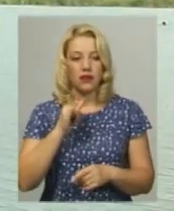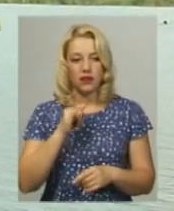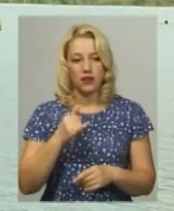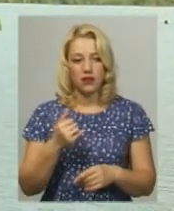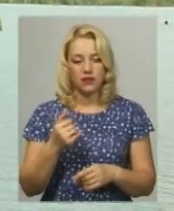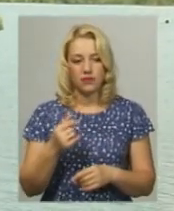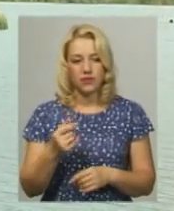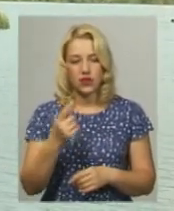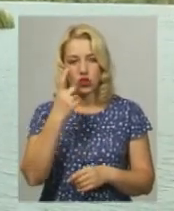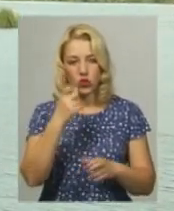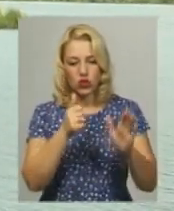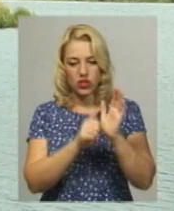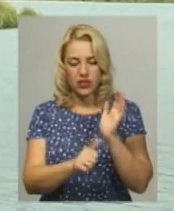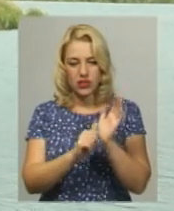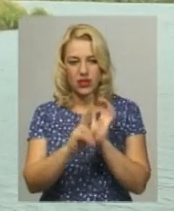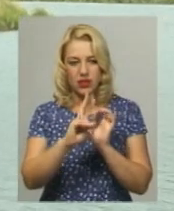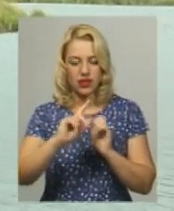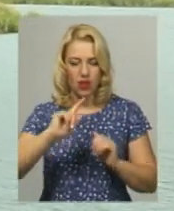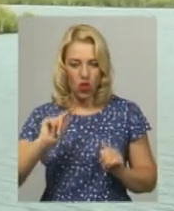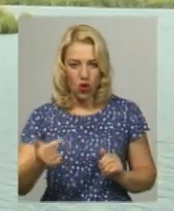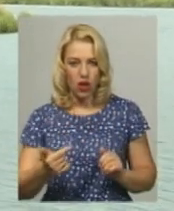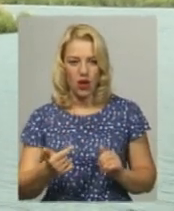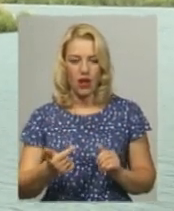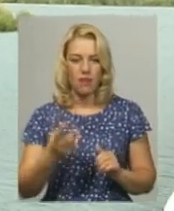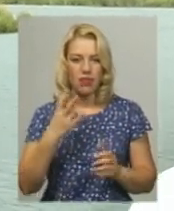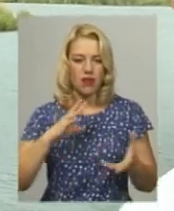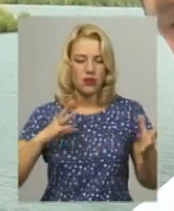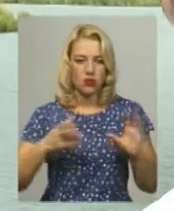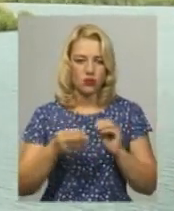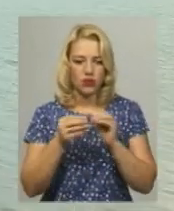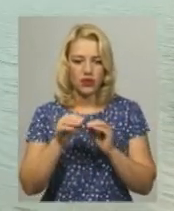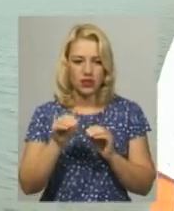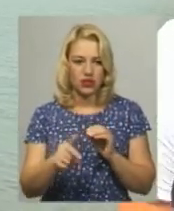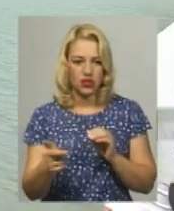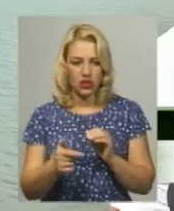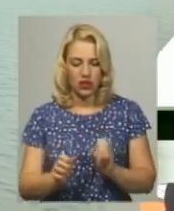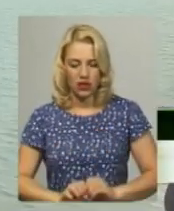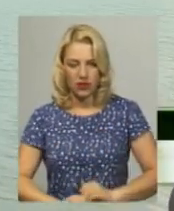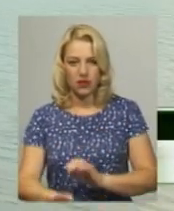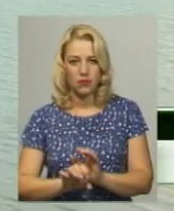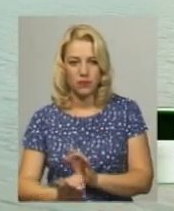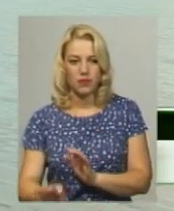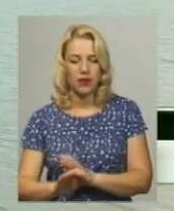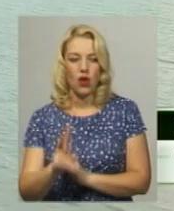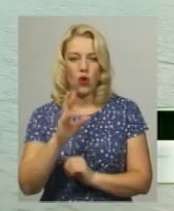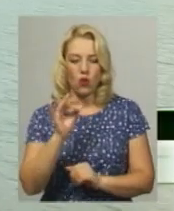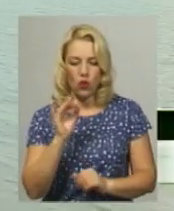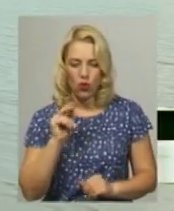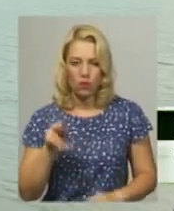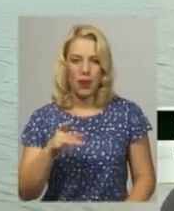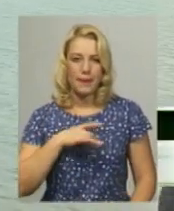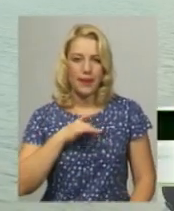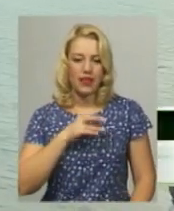зарибка, 160 кілограмів на суму близько 10 тисяч гривень. Ми запускали сюди і коропа, і білого